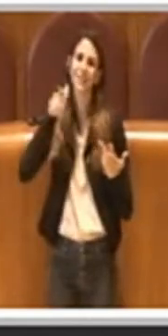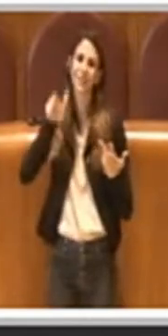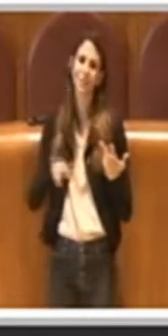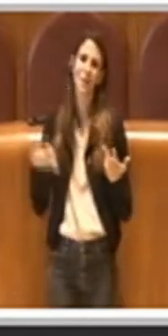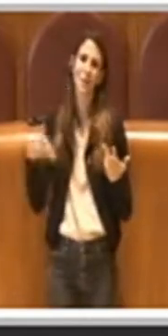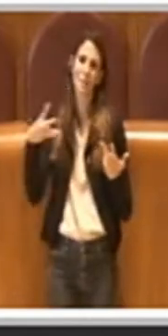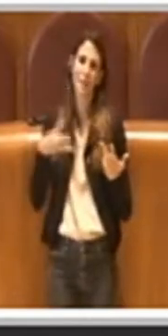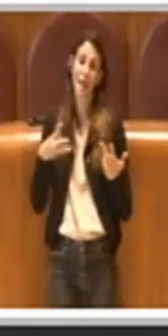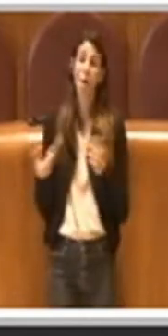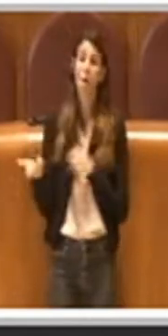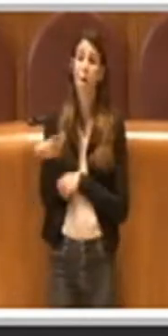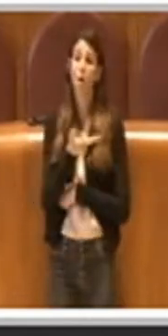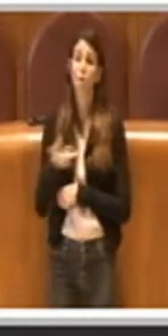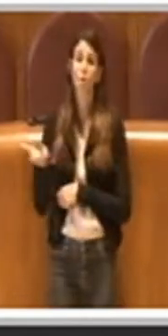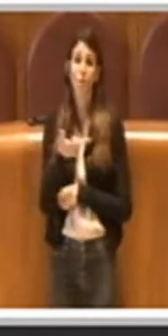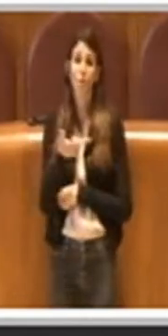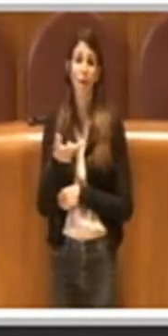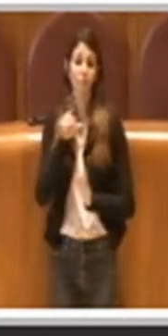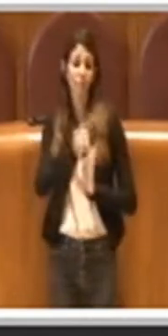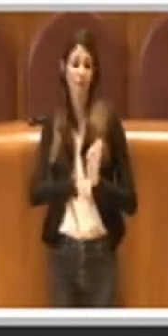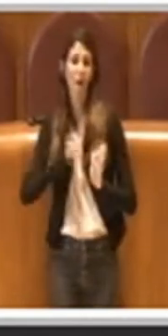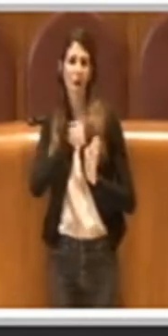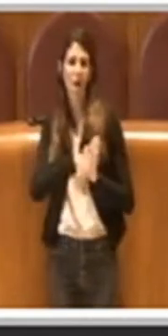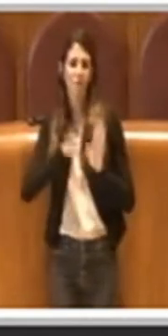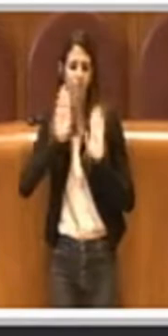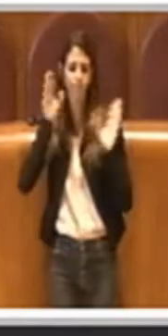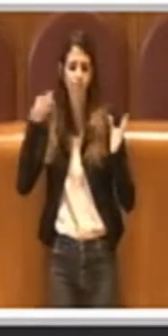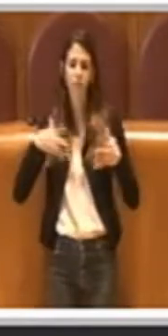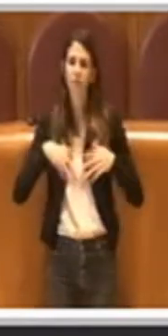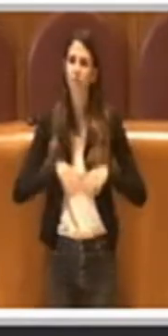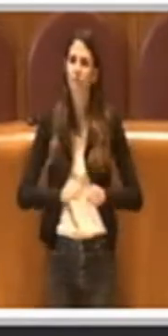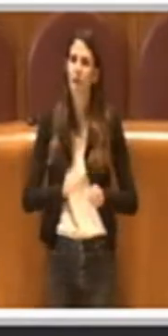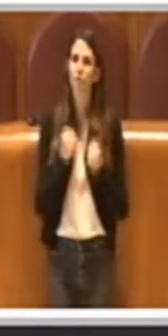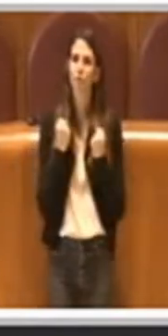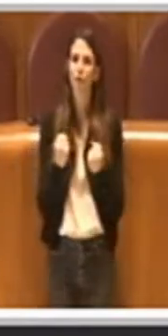ovviamente posto su questa attività e su questa delibera. Grazie Presidente.